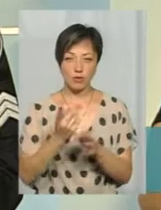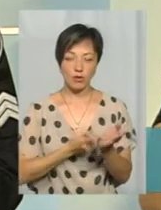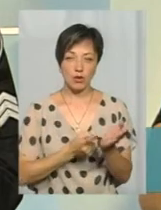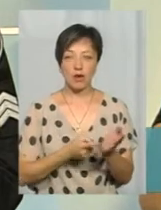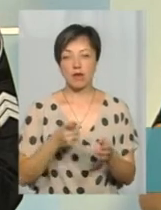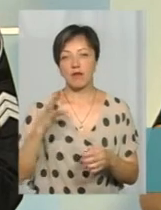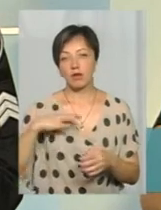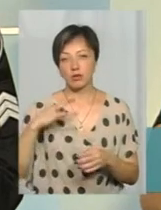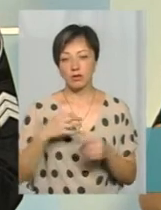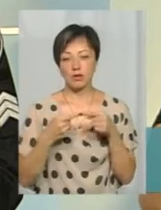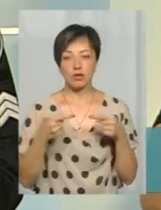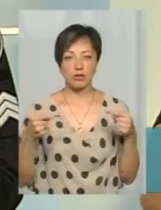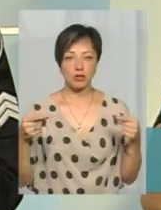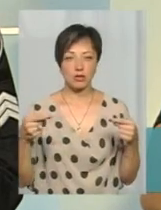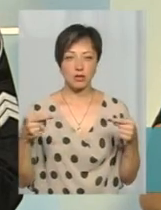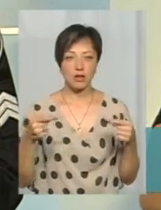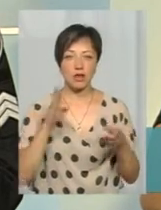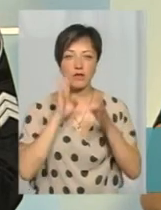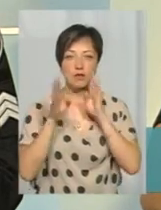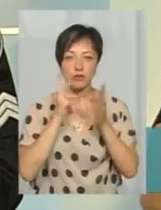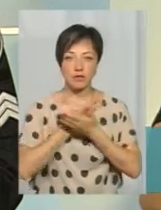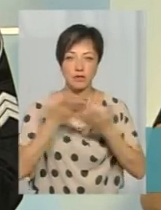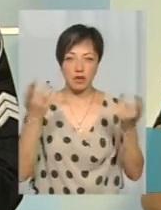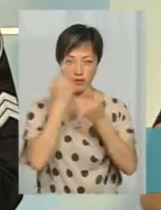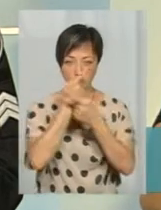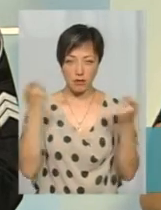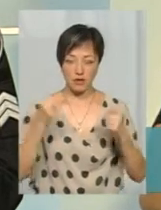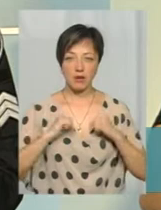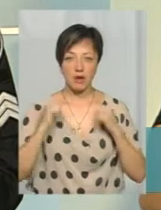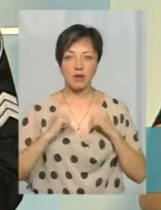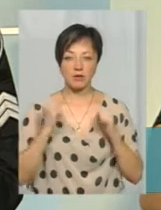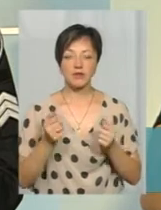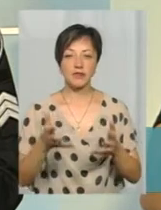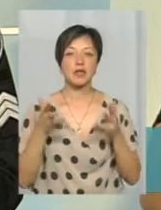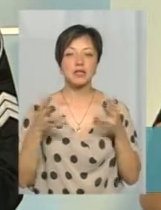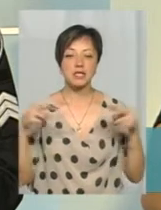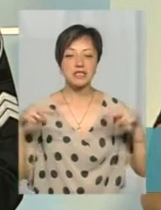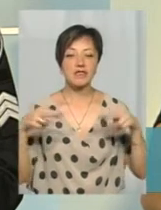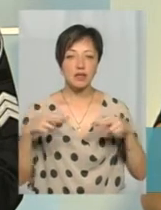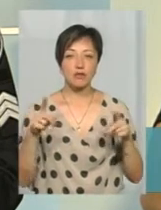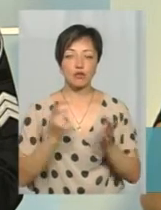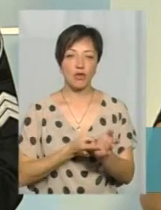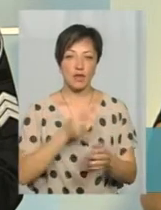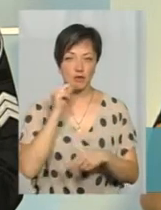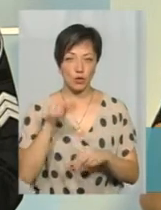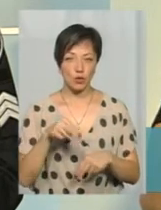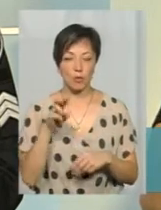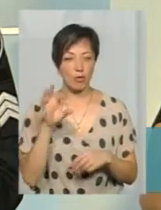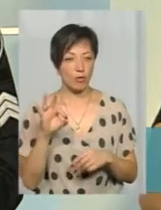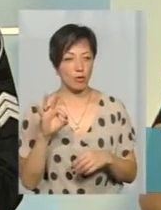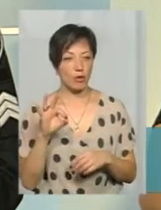використовуємо засоби, скажімо так, як Фейсбук, висвітлюємо інформацію, намагаємося встановити свідків, щоб довести вину, оскільки